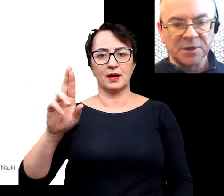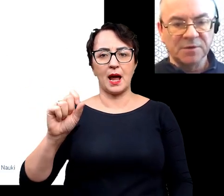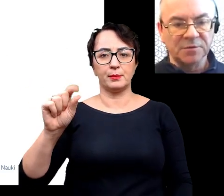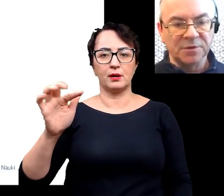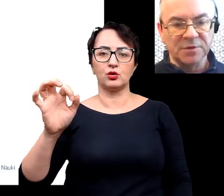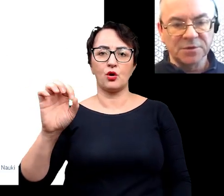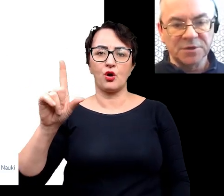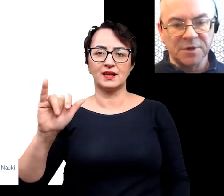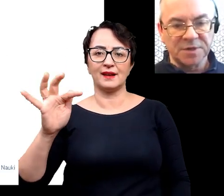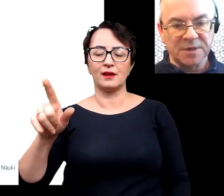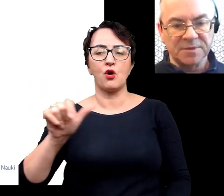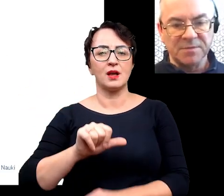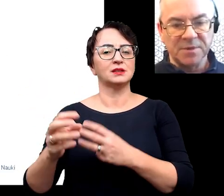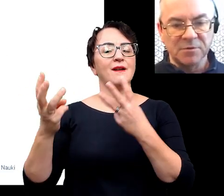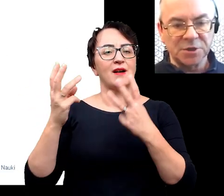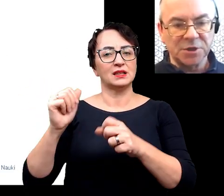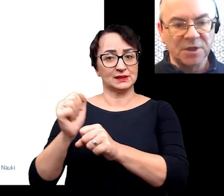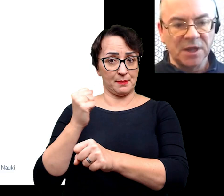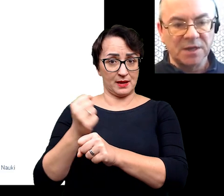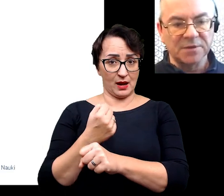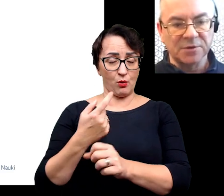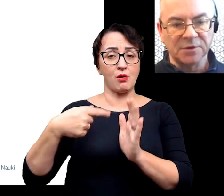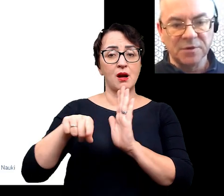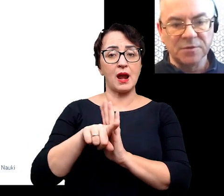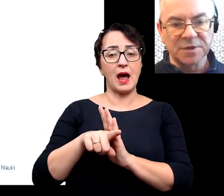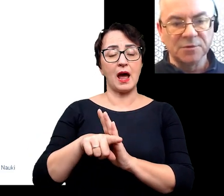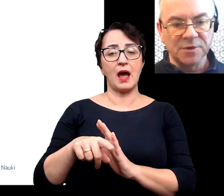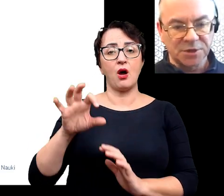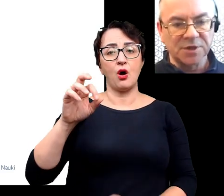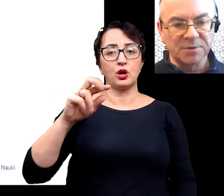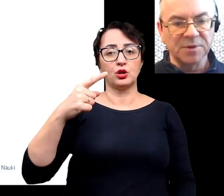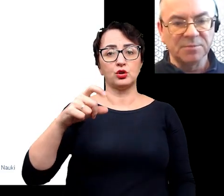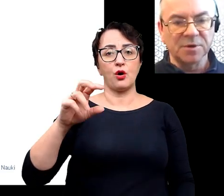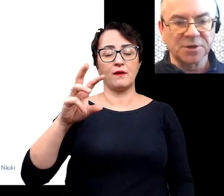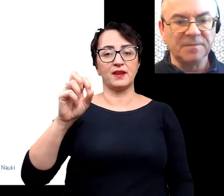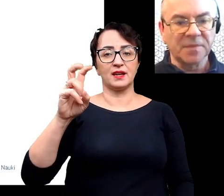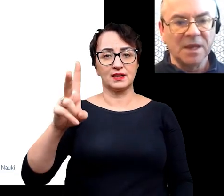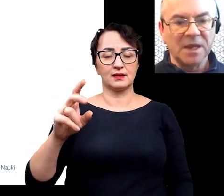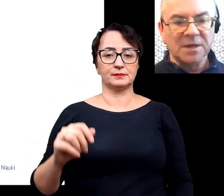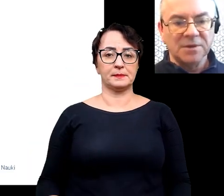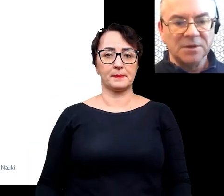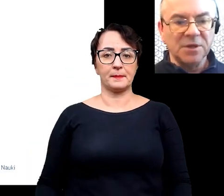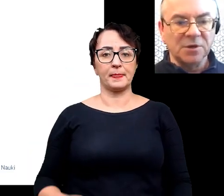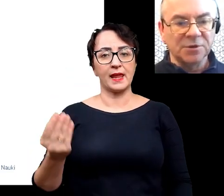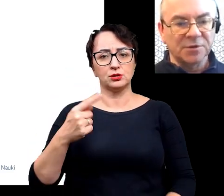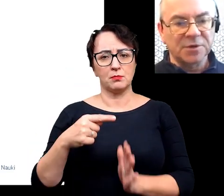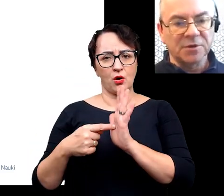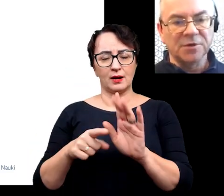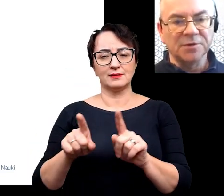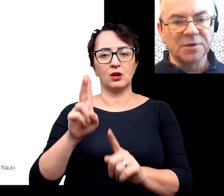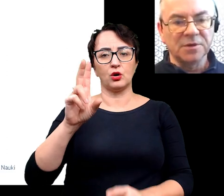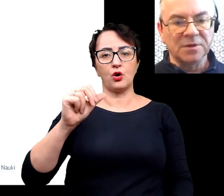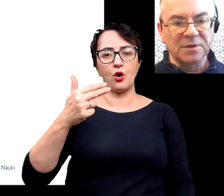Graptolity stanowią tutaj dosyć ważne skamieniałości dla ordowiku i syluru. Jeszcze graptolity pokażę. I